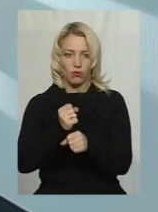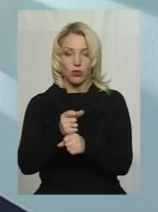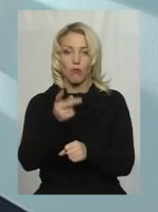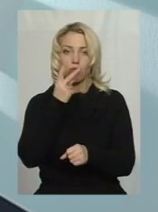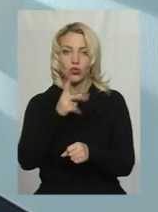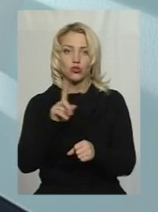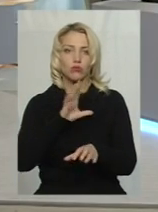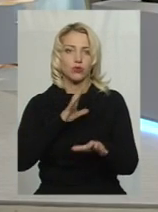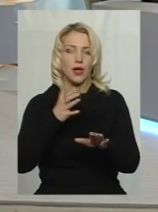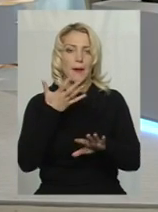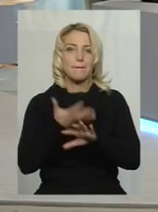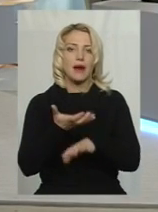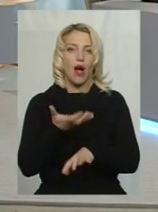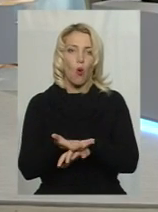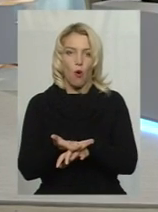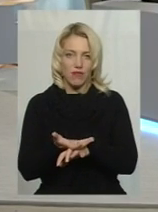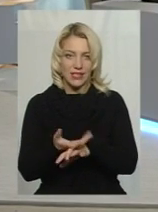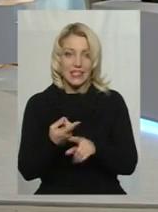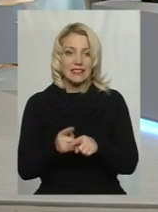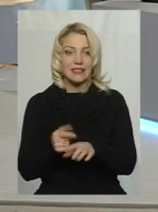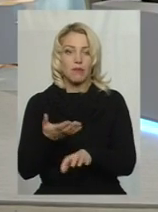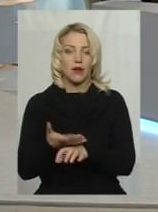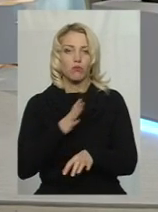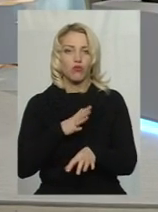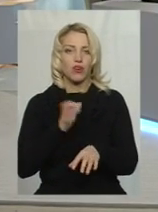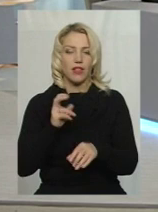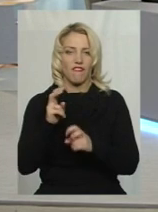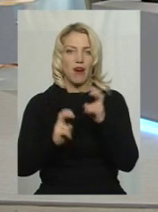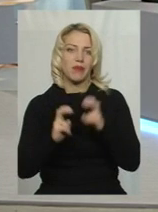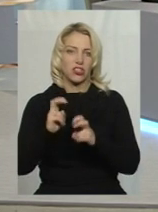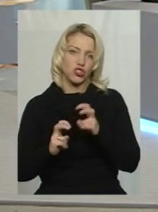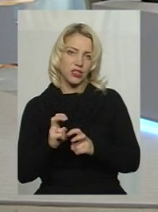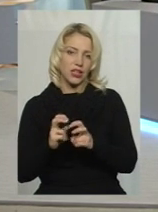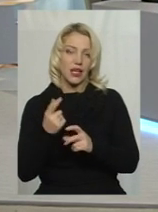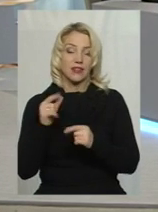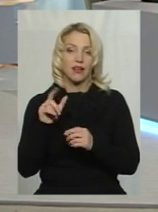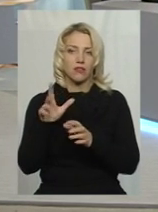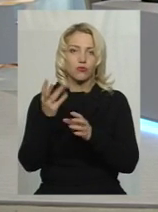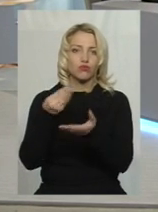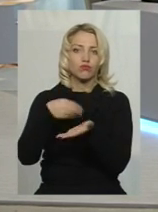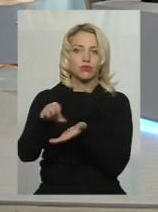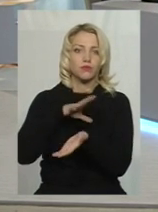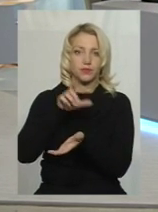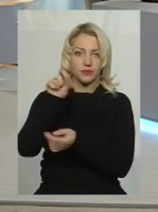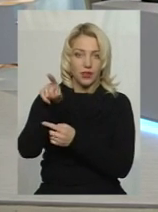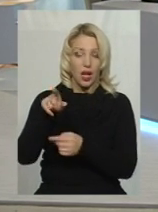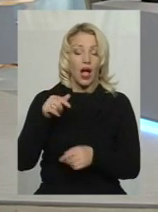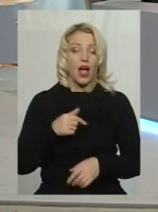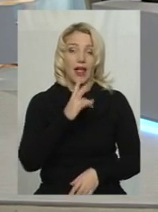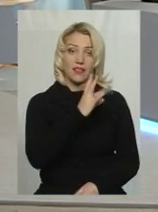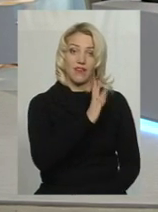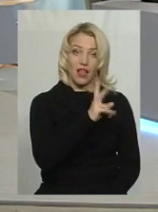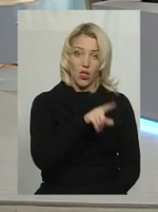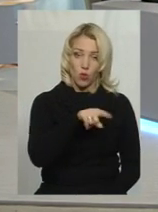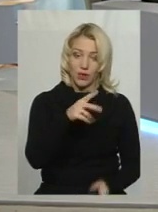що вони були браковані. Але це був брак навіть фабричний, тобто там, де вони цю огорожу брали. По НВК-9, якщо я не помиляюсь, там теж було